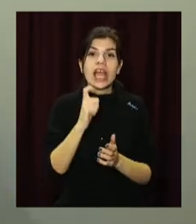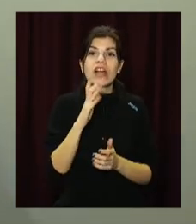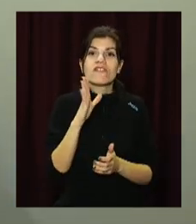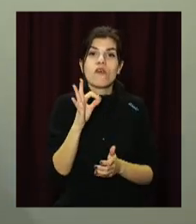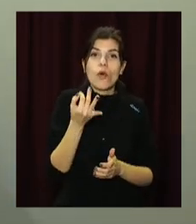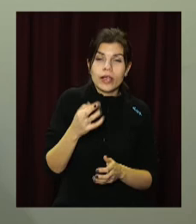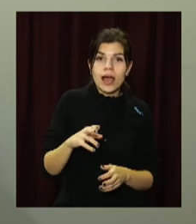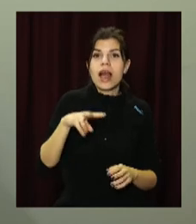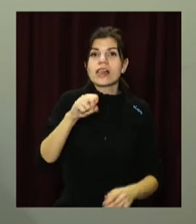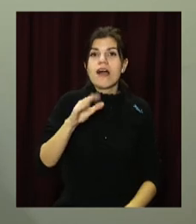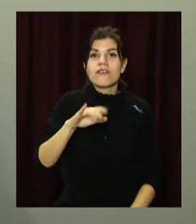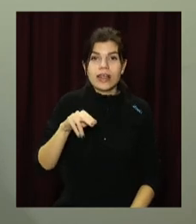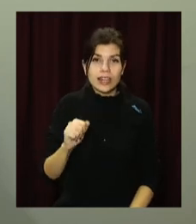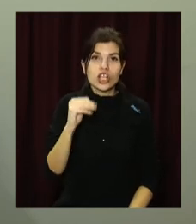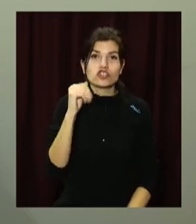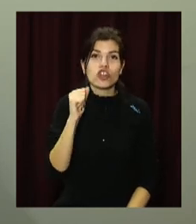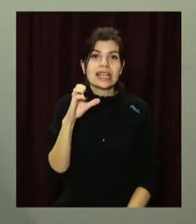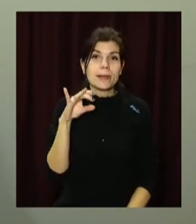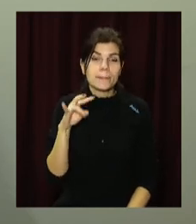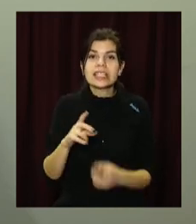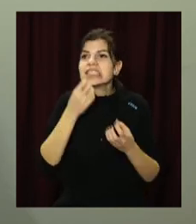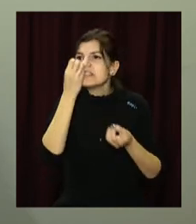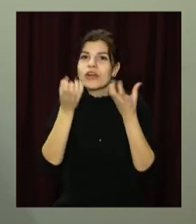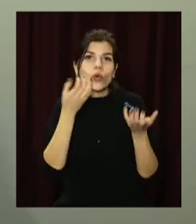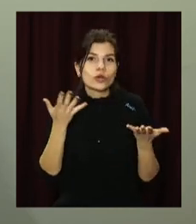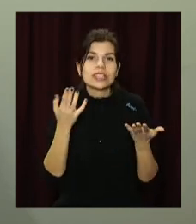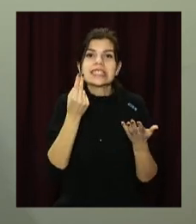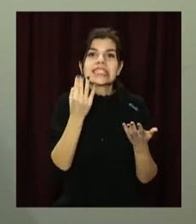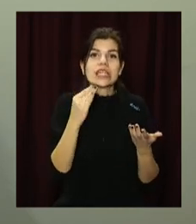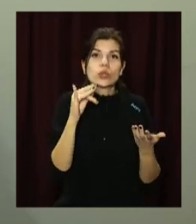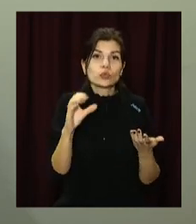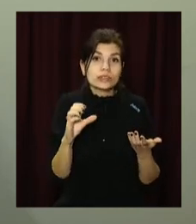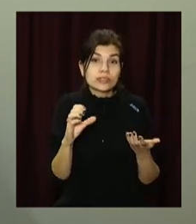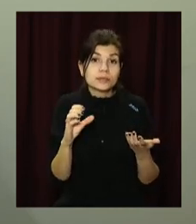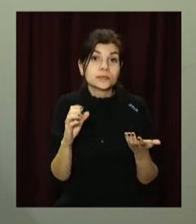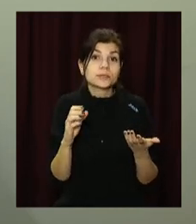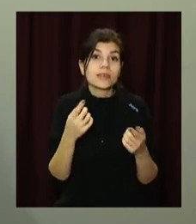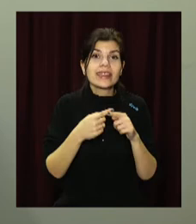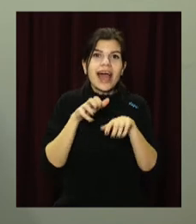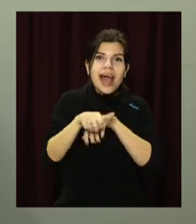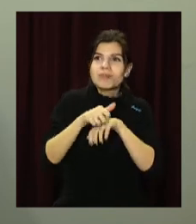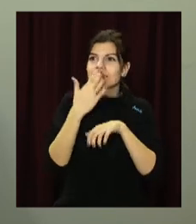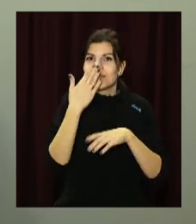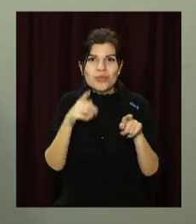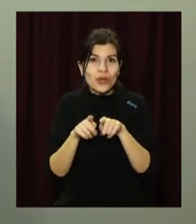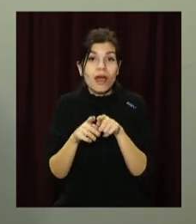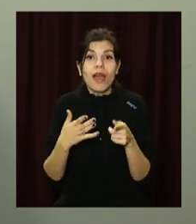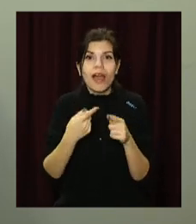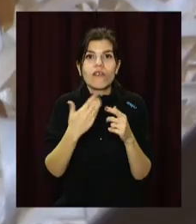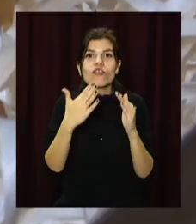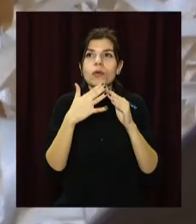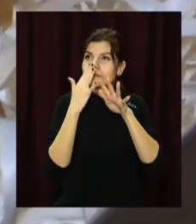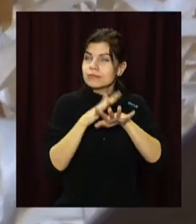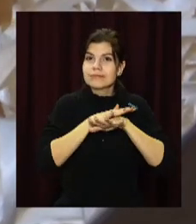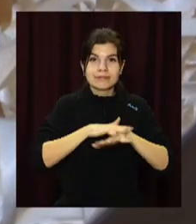Хвоя, лаванда, жасмін, цвіточні аромати, цитрусові. Це продліде аромат у вашому